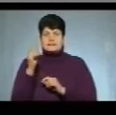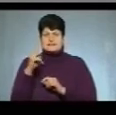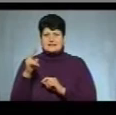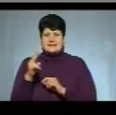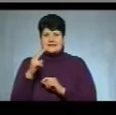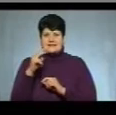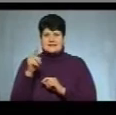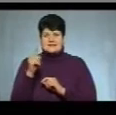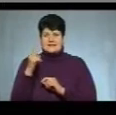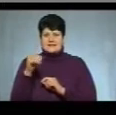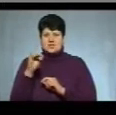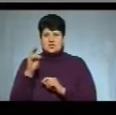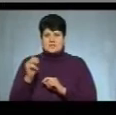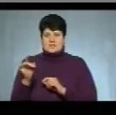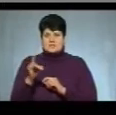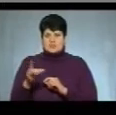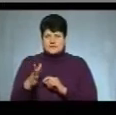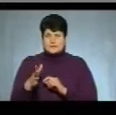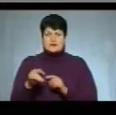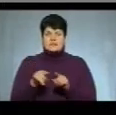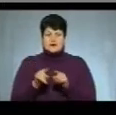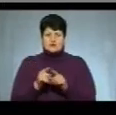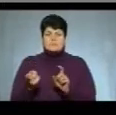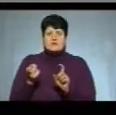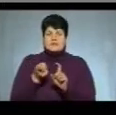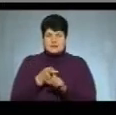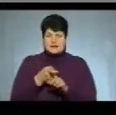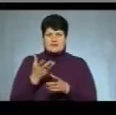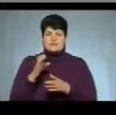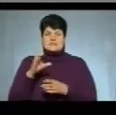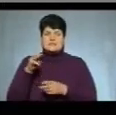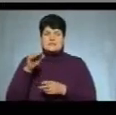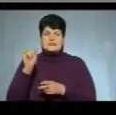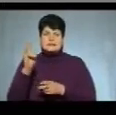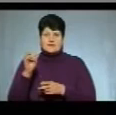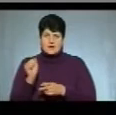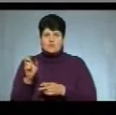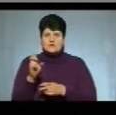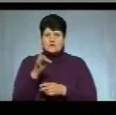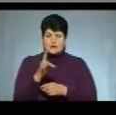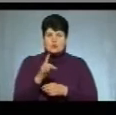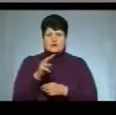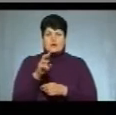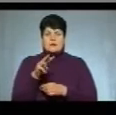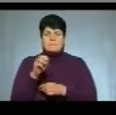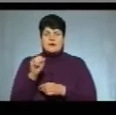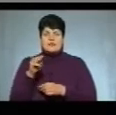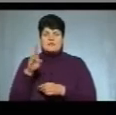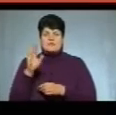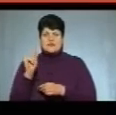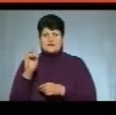лютого до Православної церкви України приєдналися також релігійні громади сіл Стінка Бучацького району та Матвіївці Шумського району.